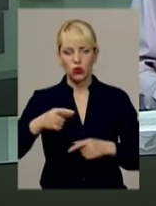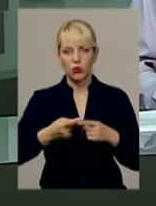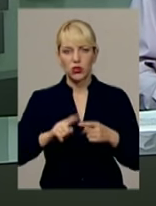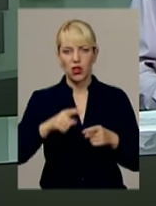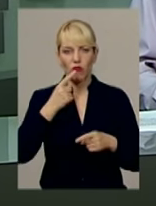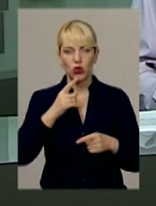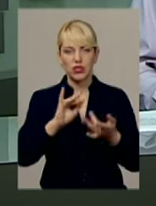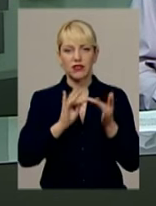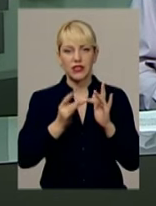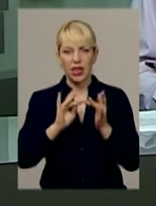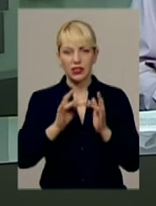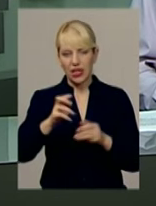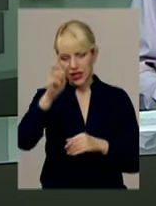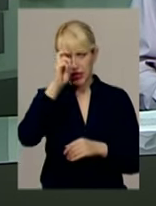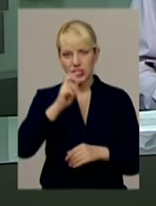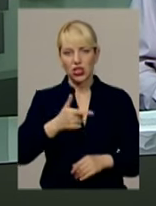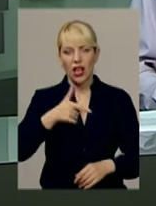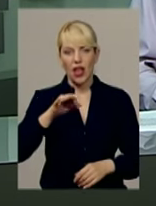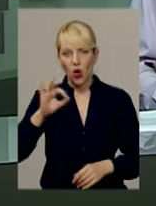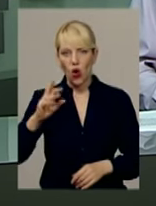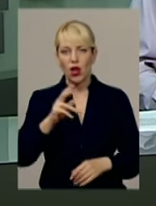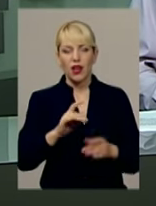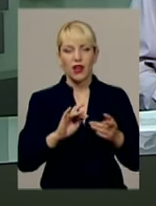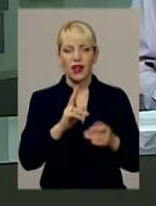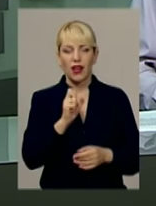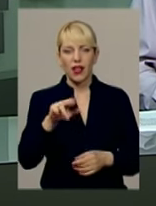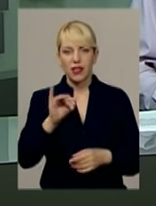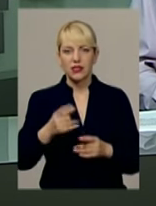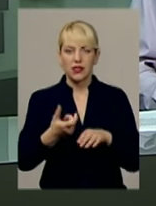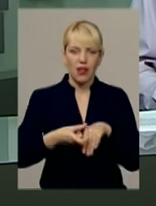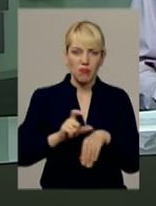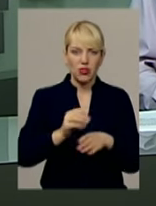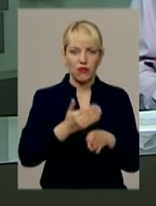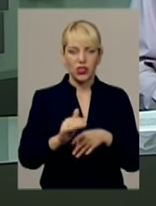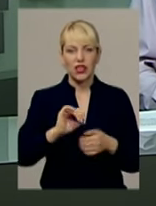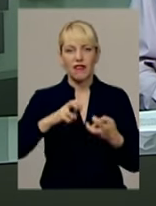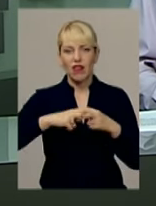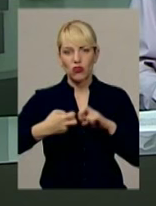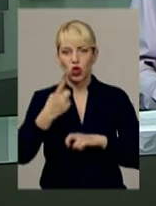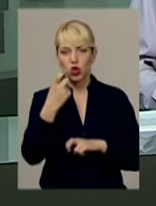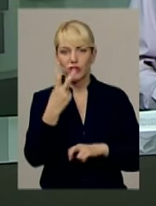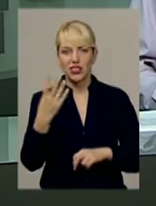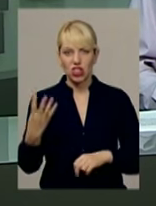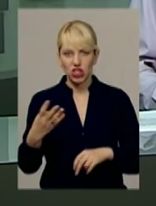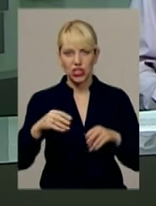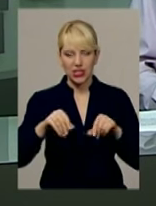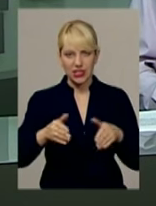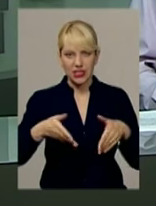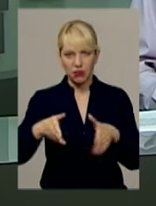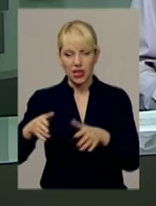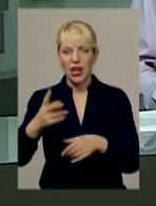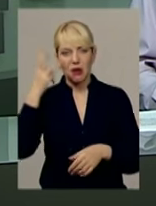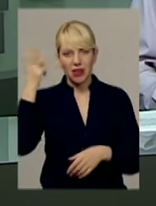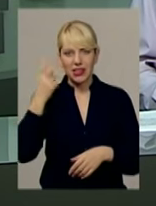йдеться на сайті Держгеокадастру. Найбільше землі виділили на Івано-Франківщині – 124 на діли, на Хмельниччині –